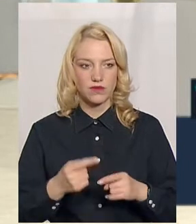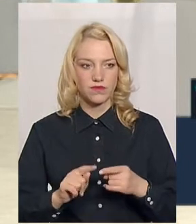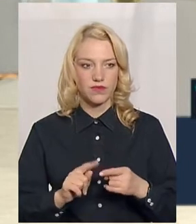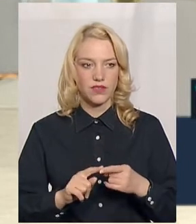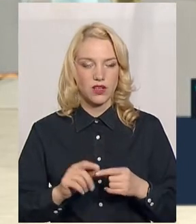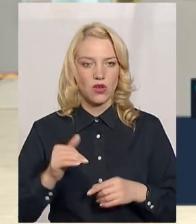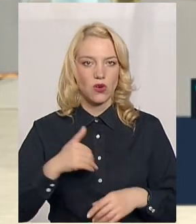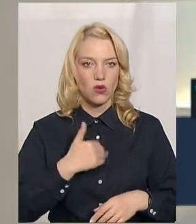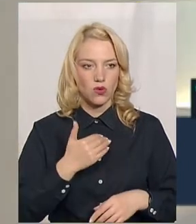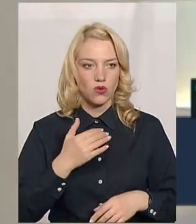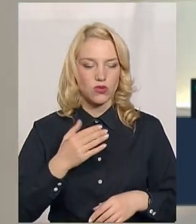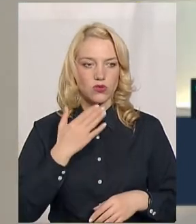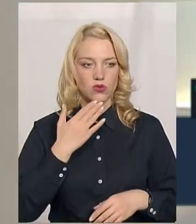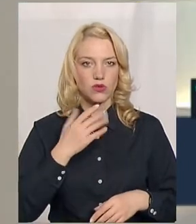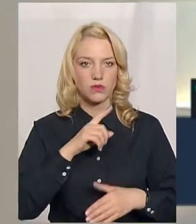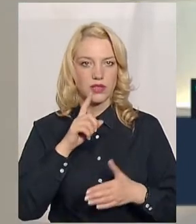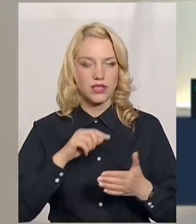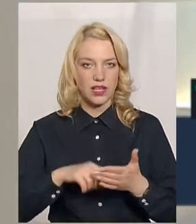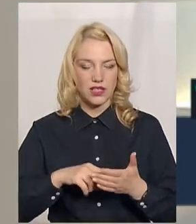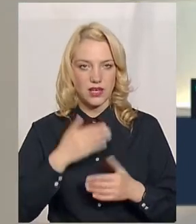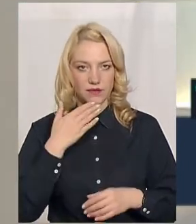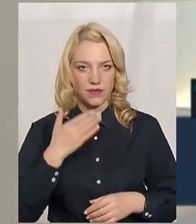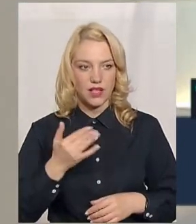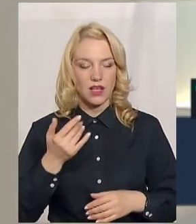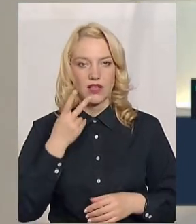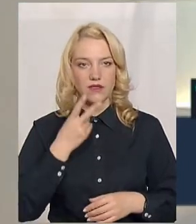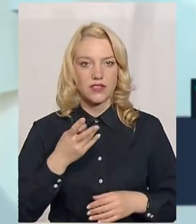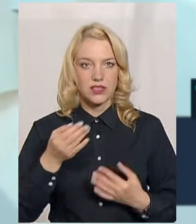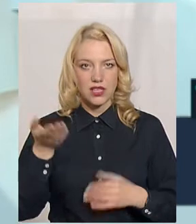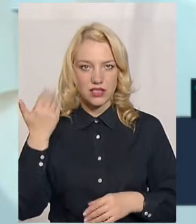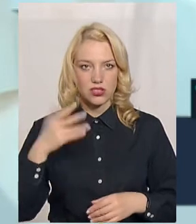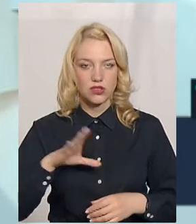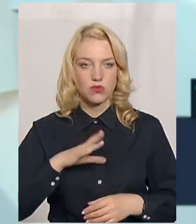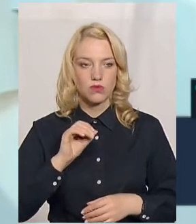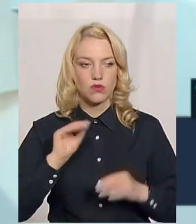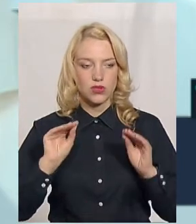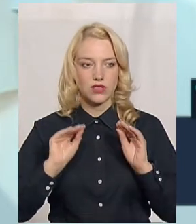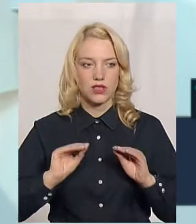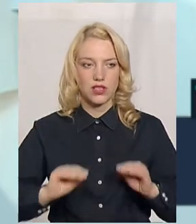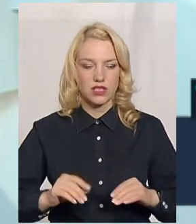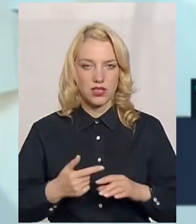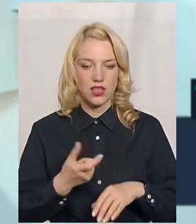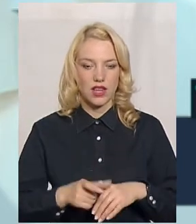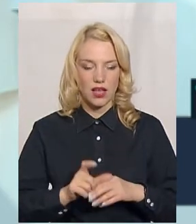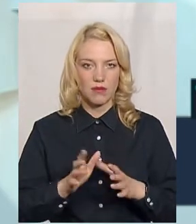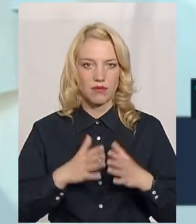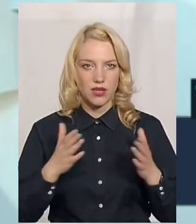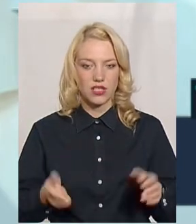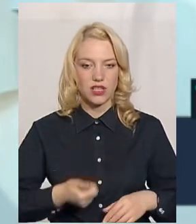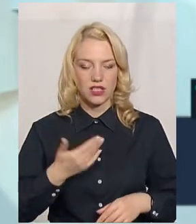вечір. Хочу задати запитання. Дивіться, раніше було по статистикі, от найбільша кількість